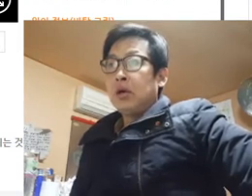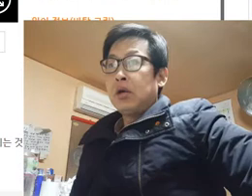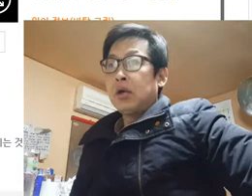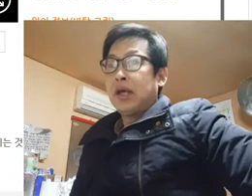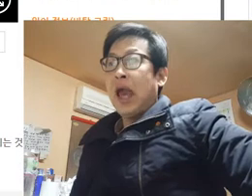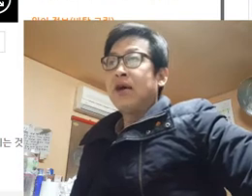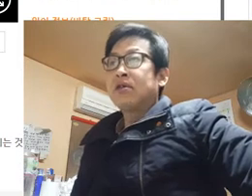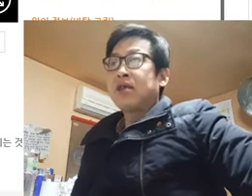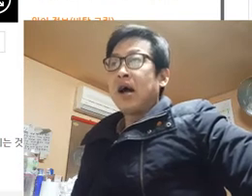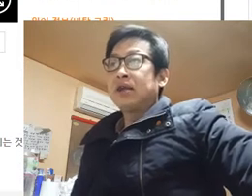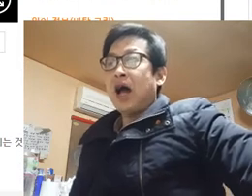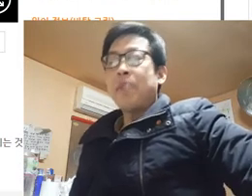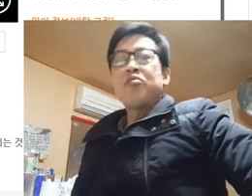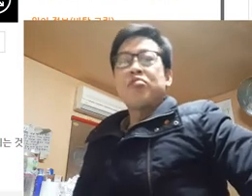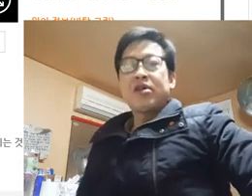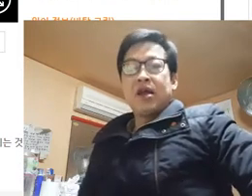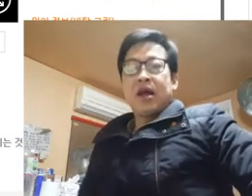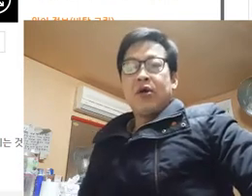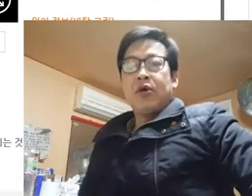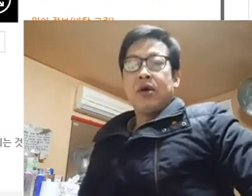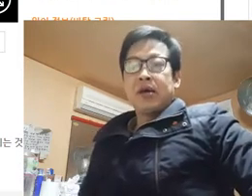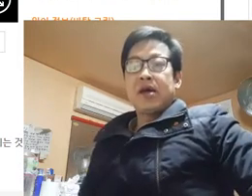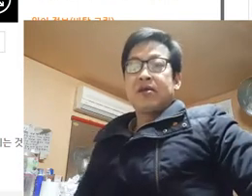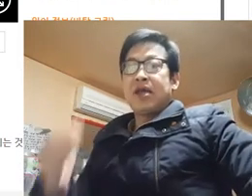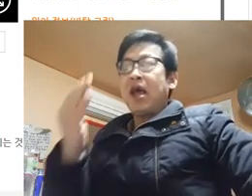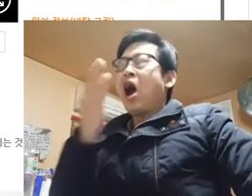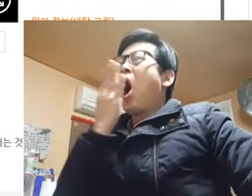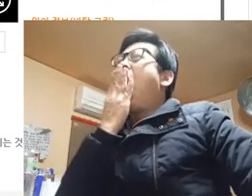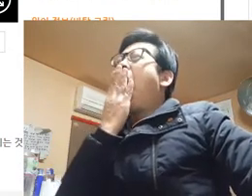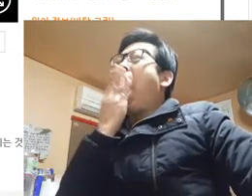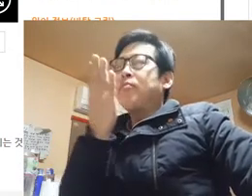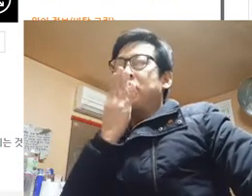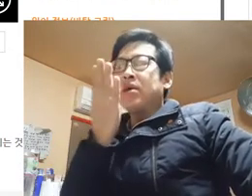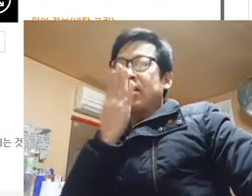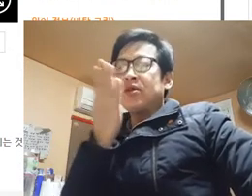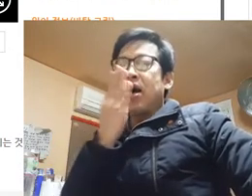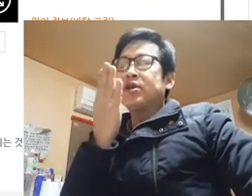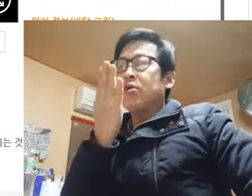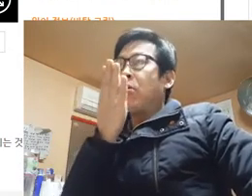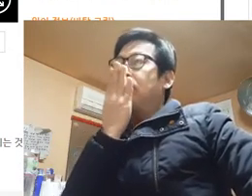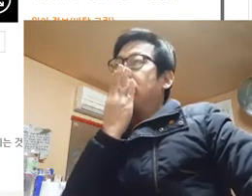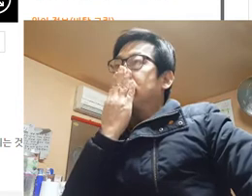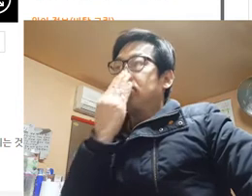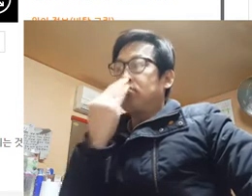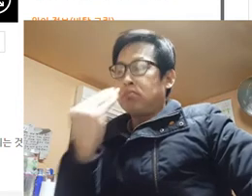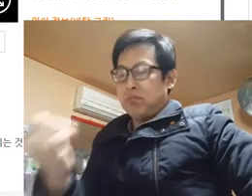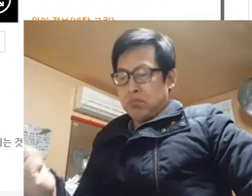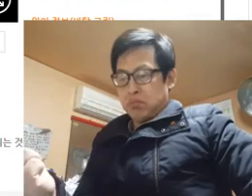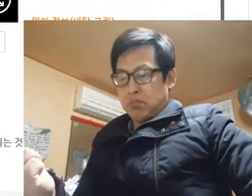게으르다 할 때 하품을 하잖아요 게으를때 하품한다고 생각하시고